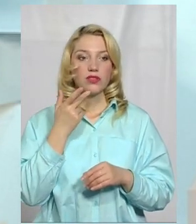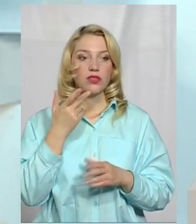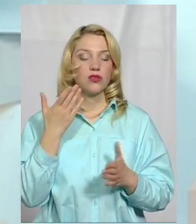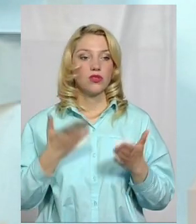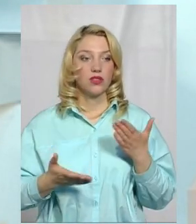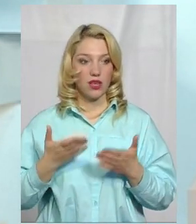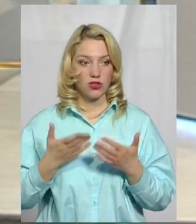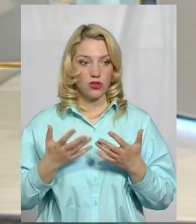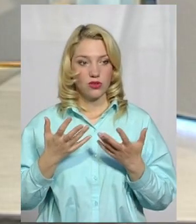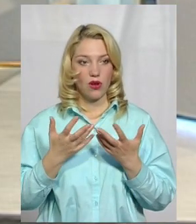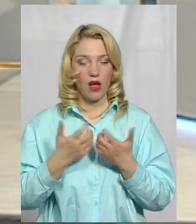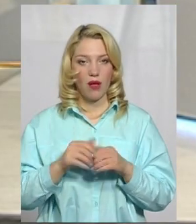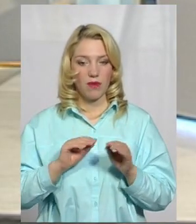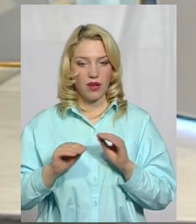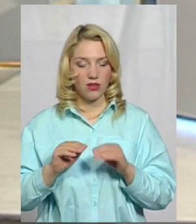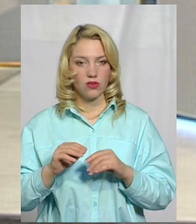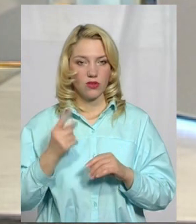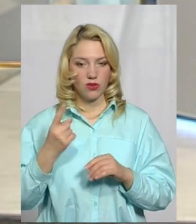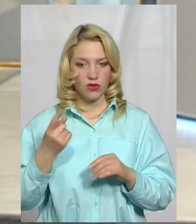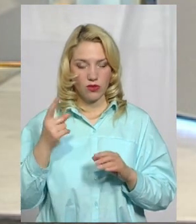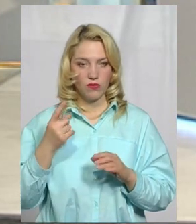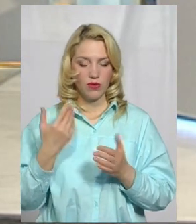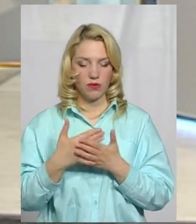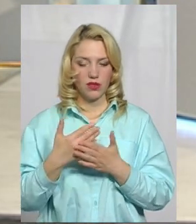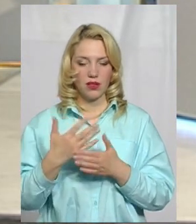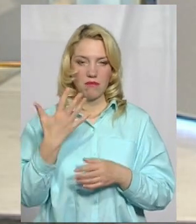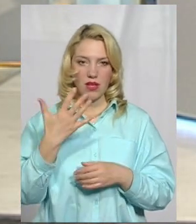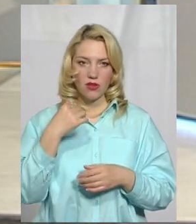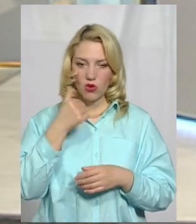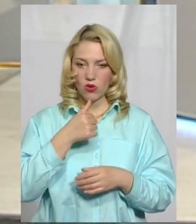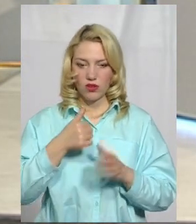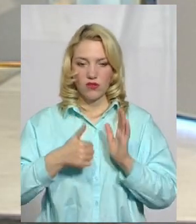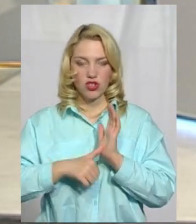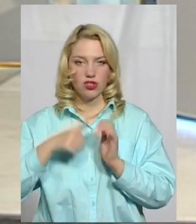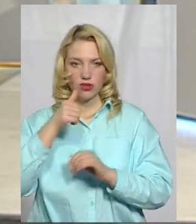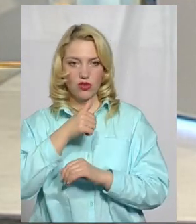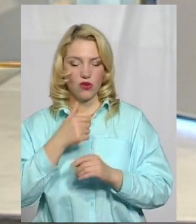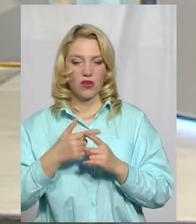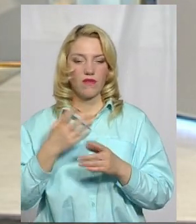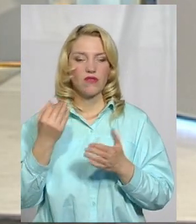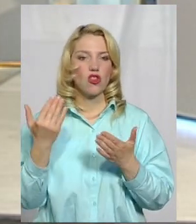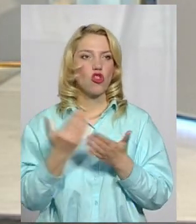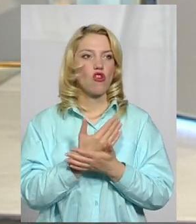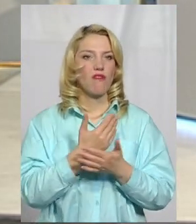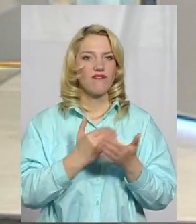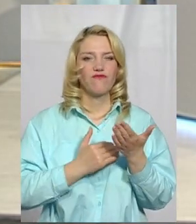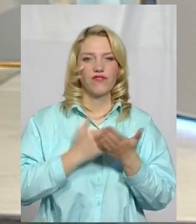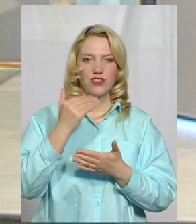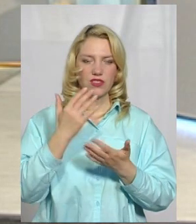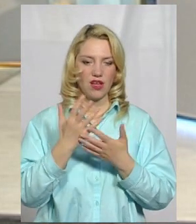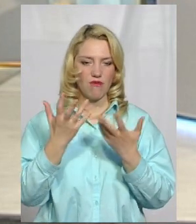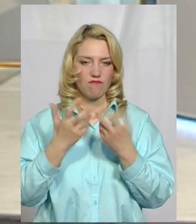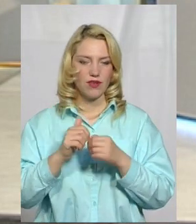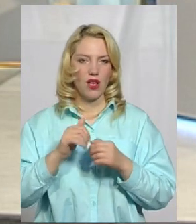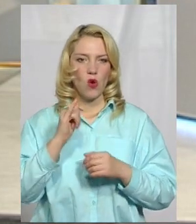І якщо апарату, наприклад, одному 5-6 років, вже на ринку вийшов експертного класу, наприклад, УЗД